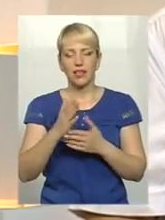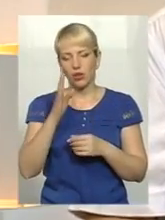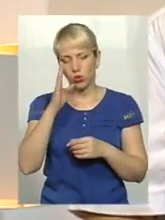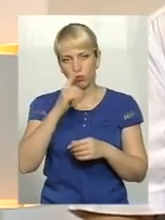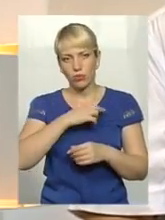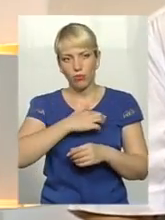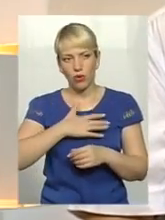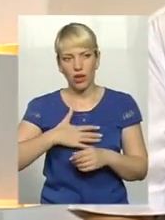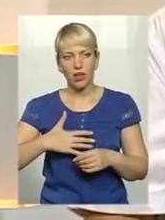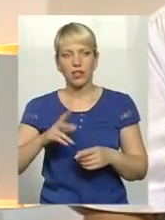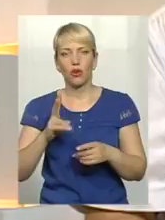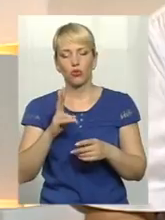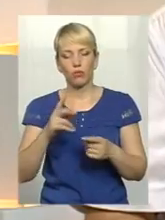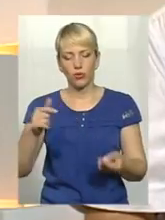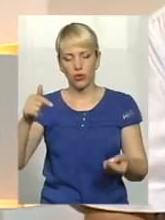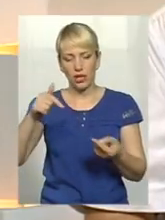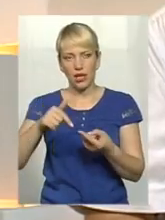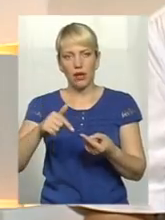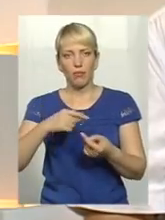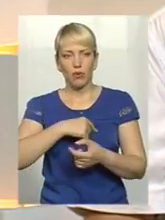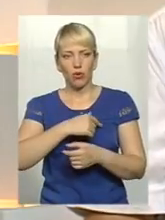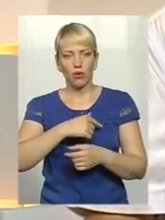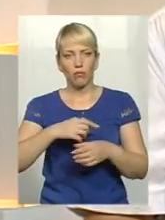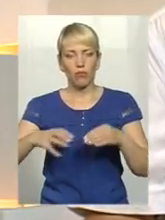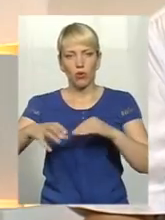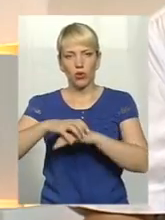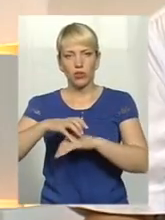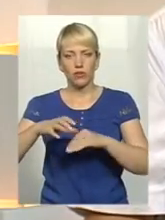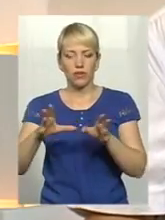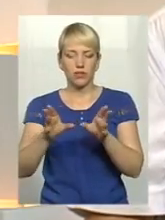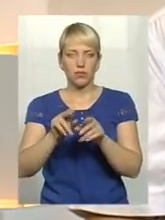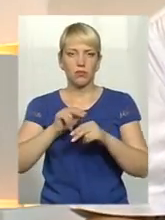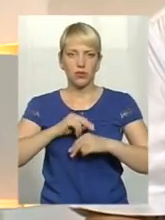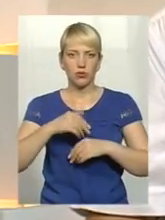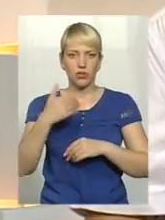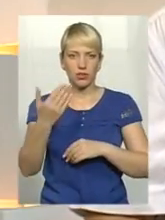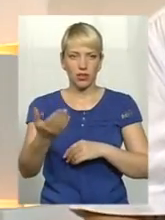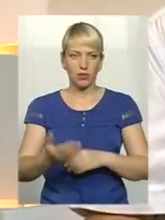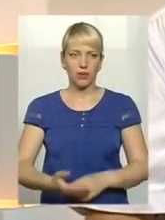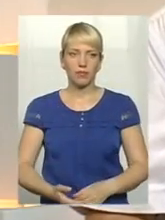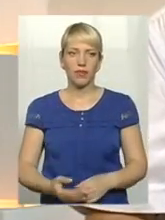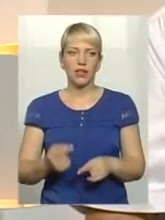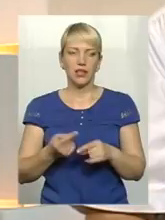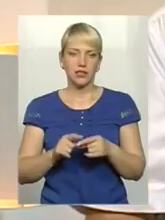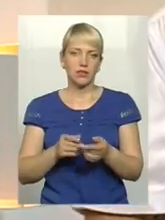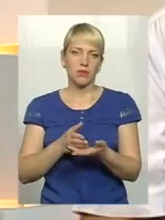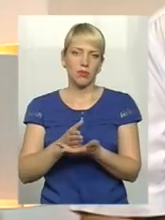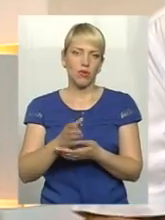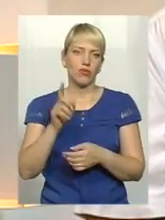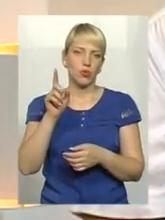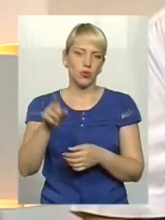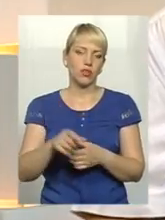підлягають протезуванню, вони працюють тісно з ними, і звичайно такі хлопці спрямовуються туди, відділення, і де